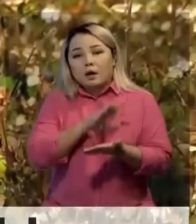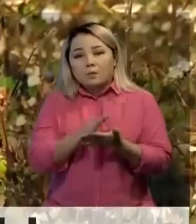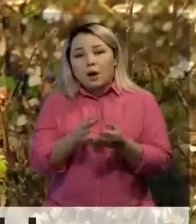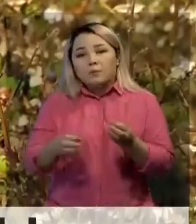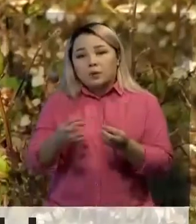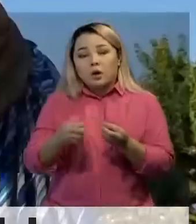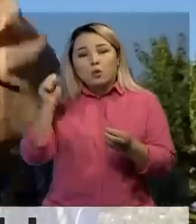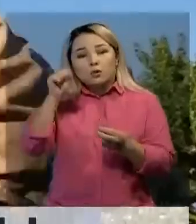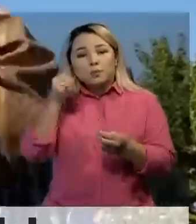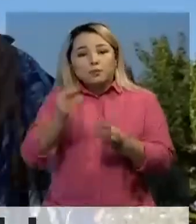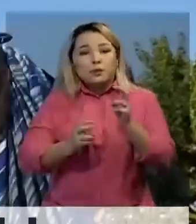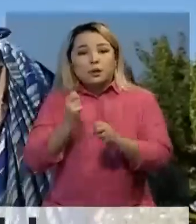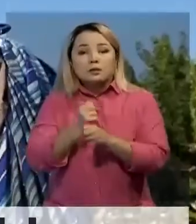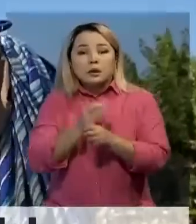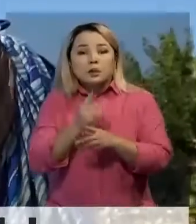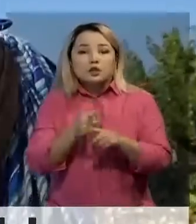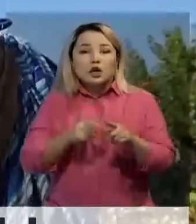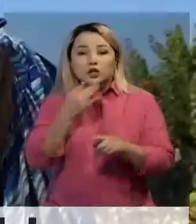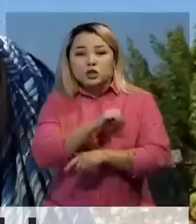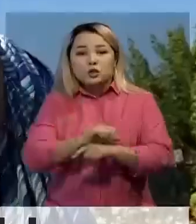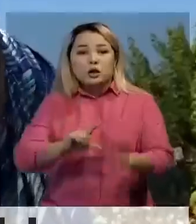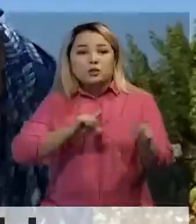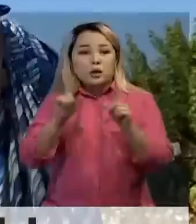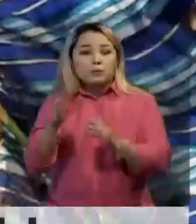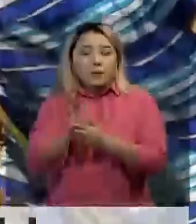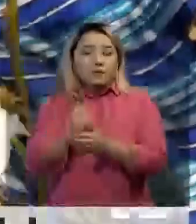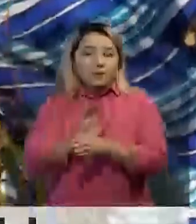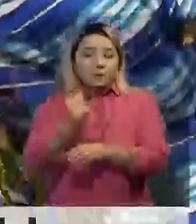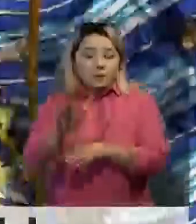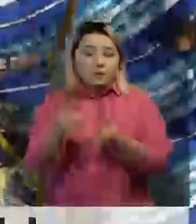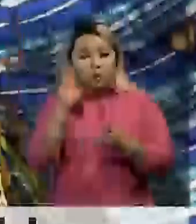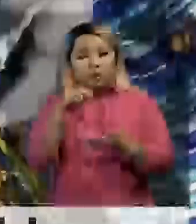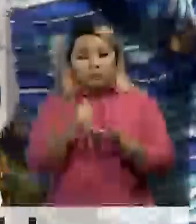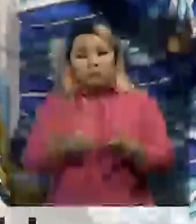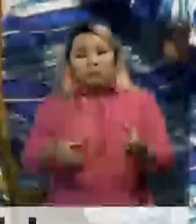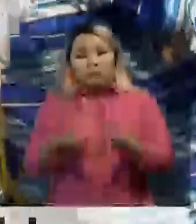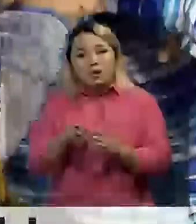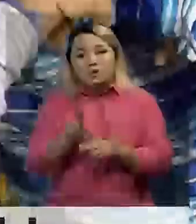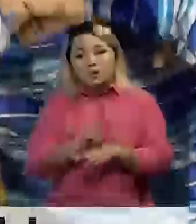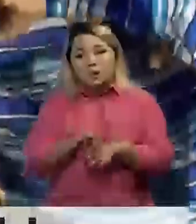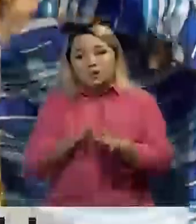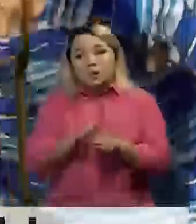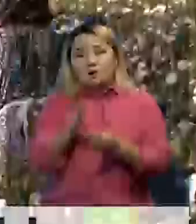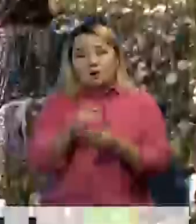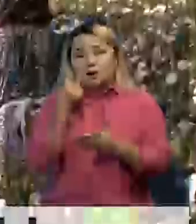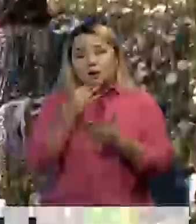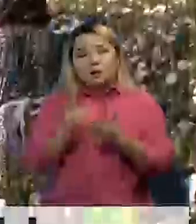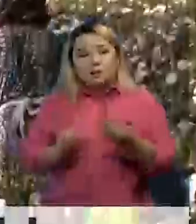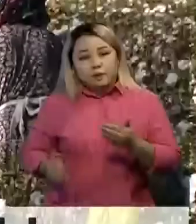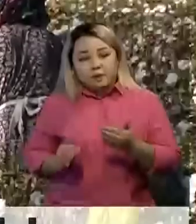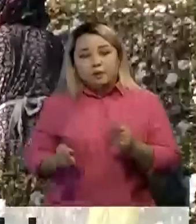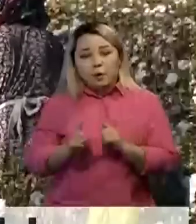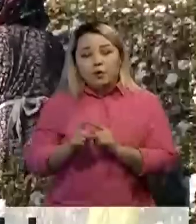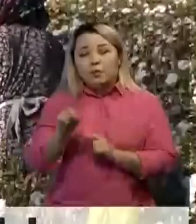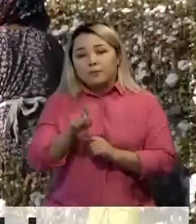негізге экспортты өнім жартысы шетелге жүні өтілет. Үкімет шаруыларға арнайы кластер ғырған, жекедара жұмыс түйтін фермерлік